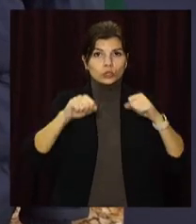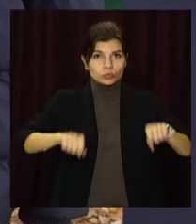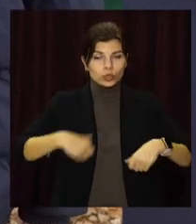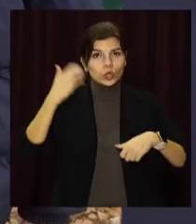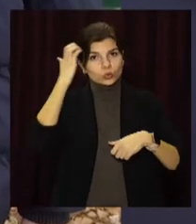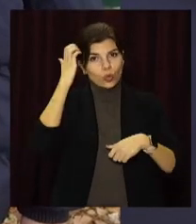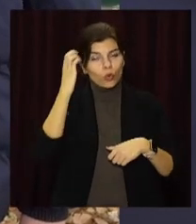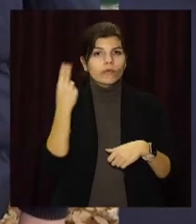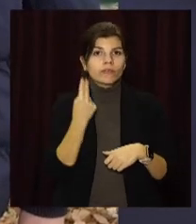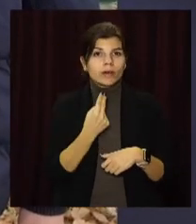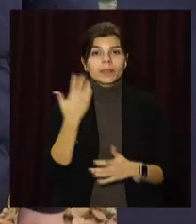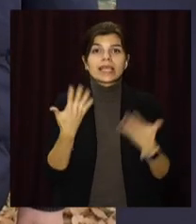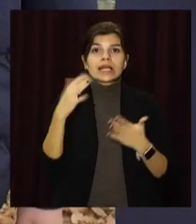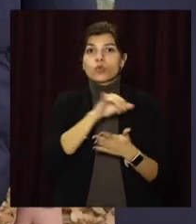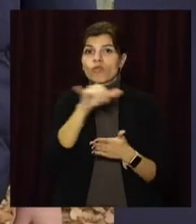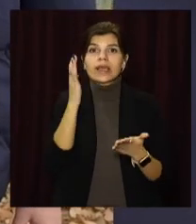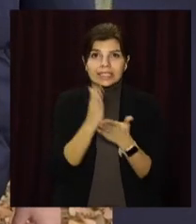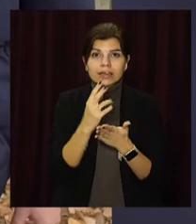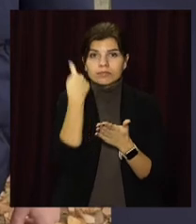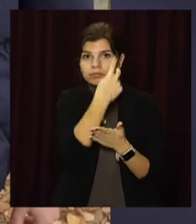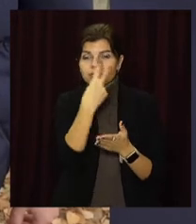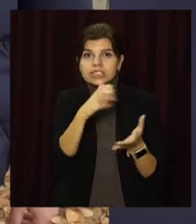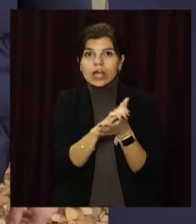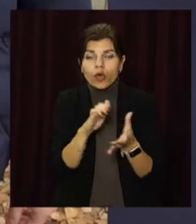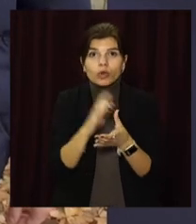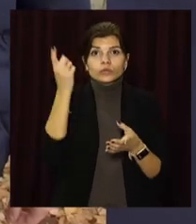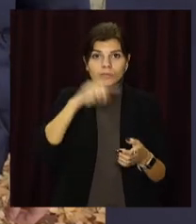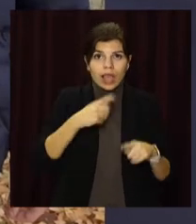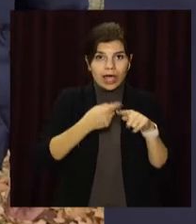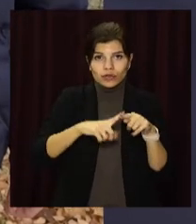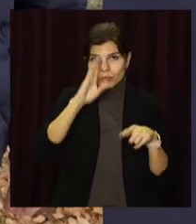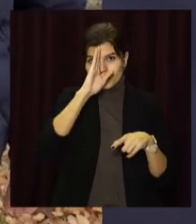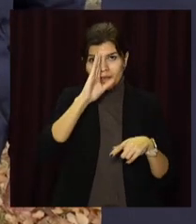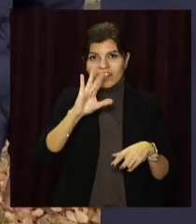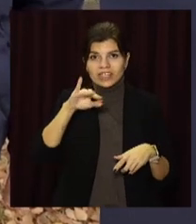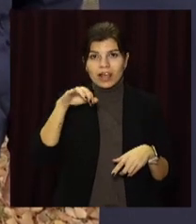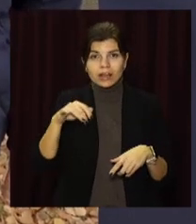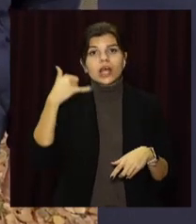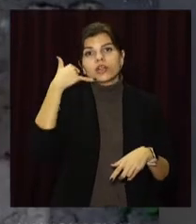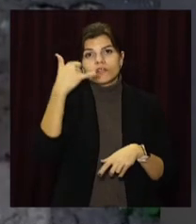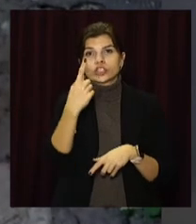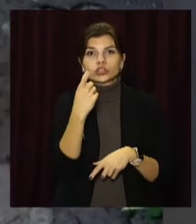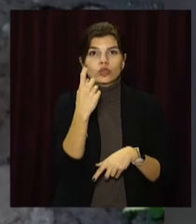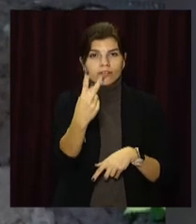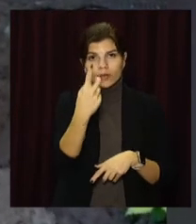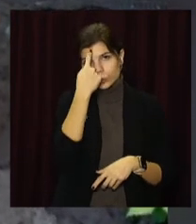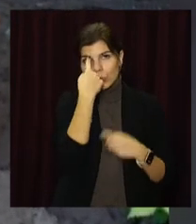чорного кольору. Якщо ви маєте будь-яку інформацію про неповнолітнього Віталія Сокола, телефонуйте на 102.